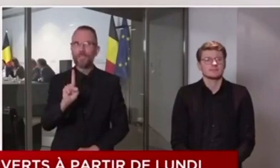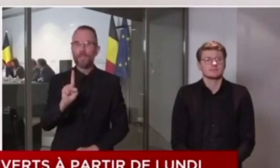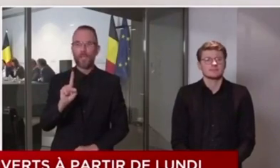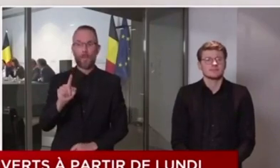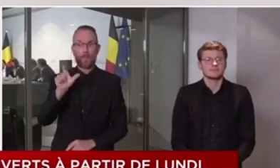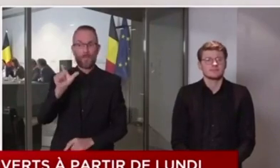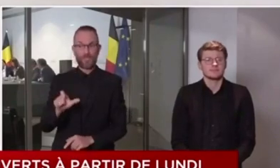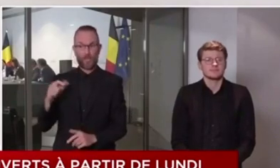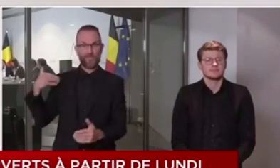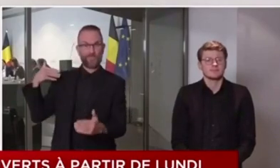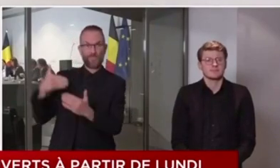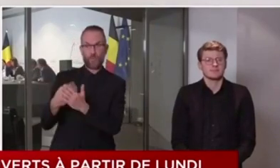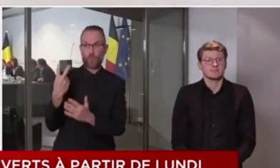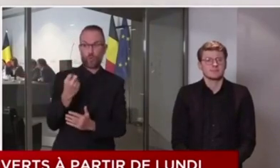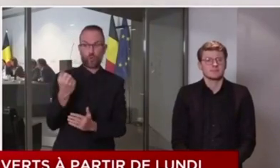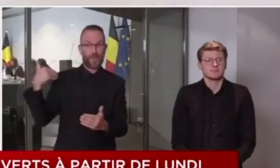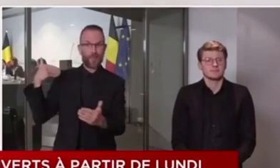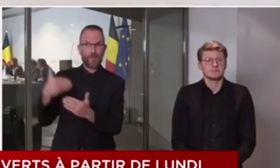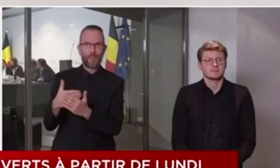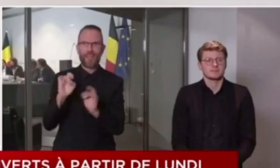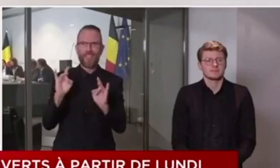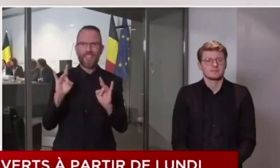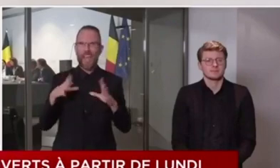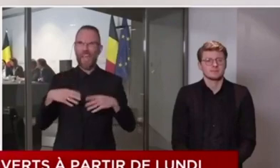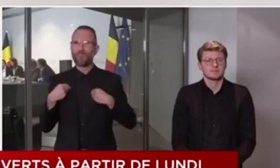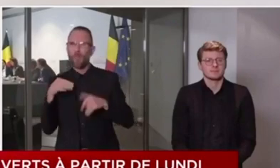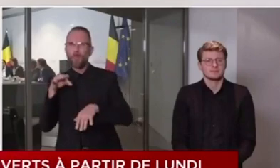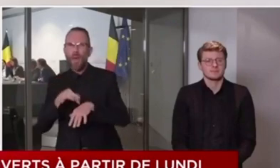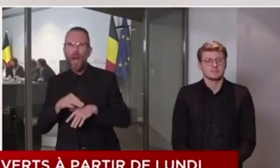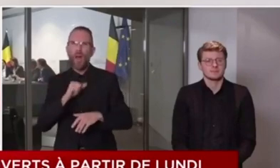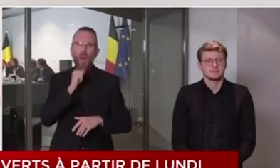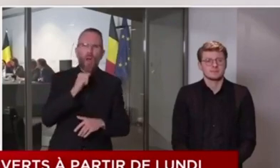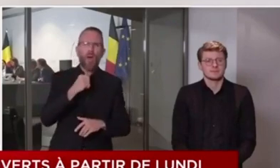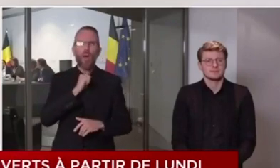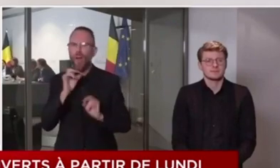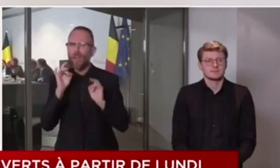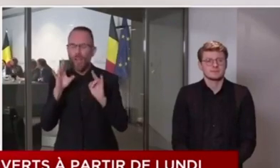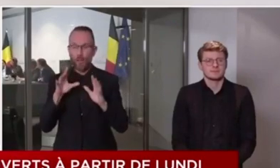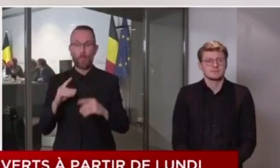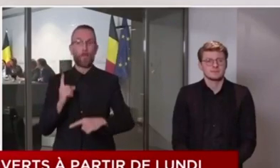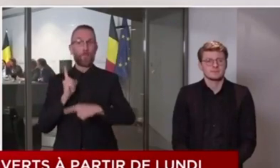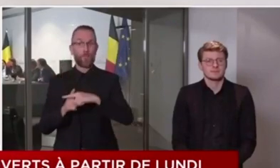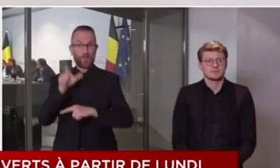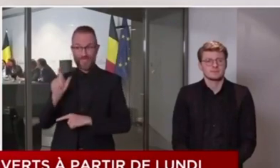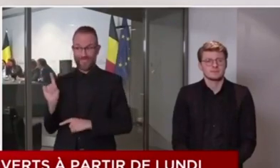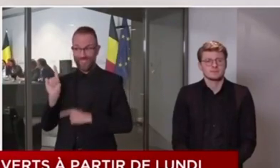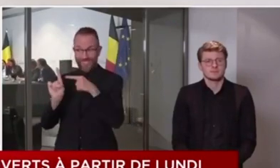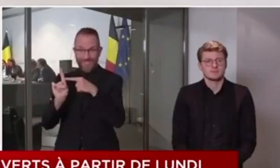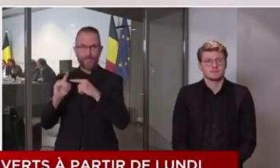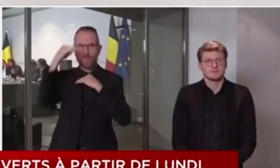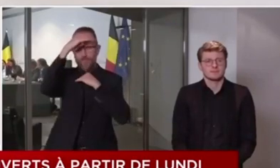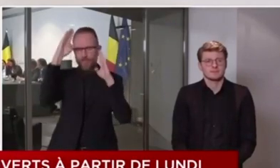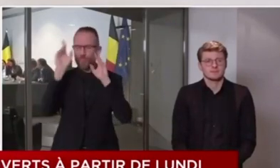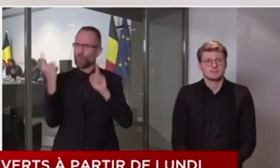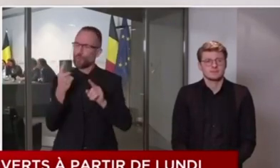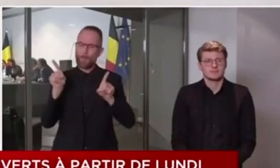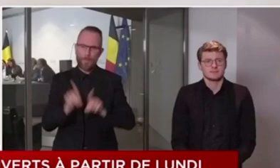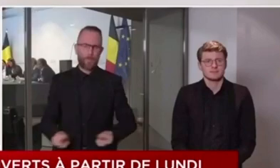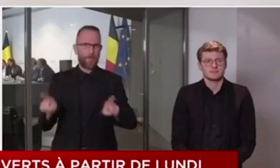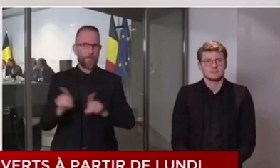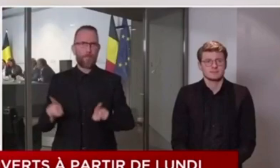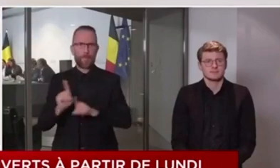semaines et que cette personne soit toujours la même. Les maisons de repos se chargeront de l'organisation de ces visites.